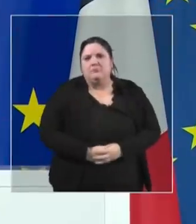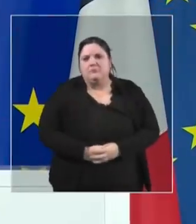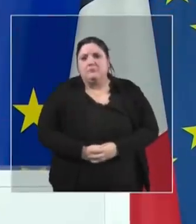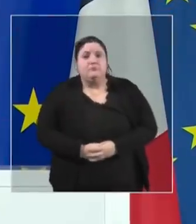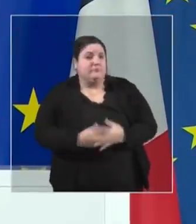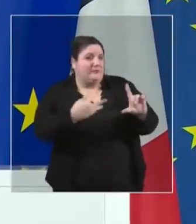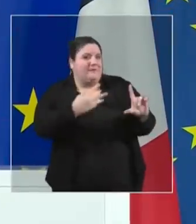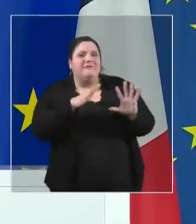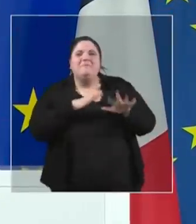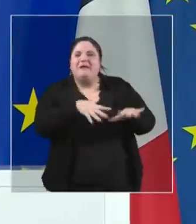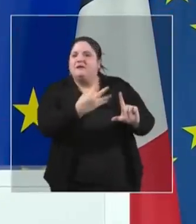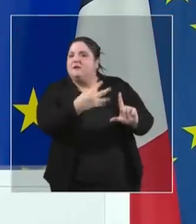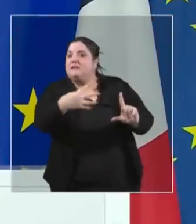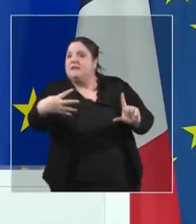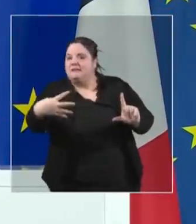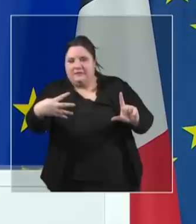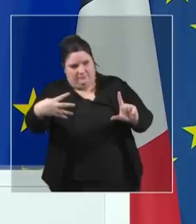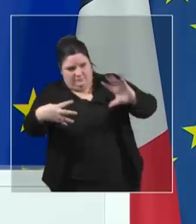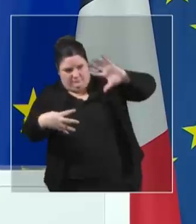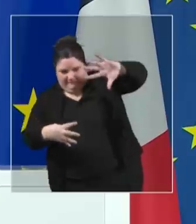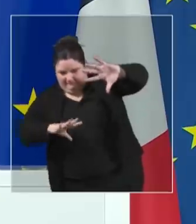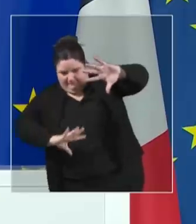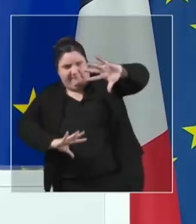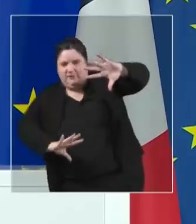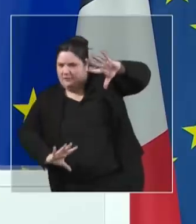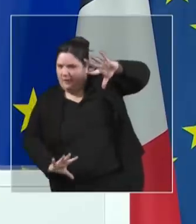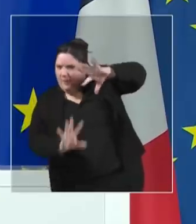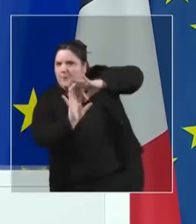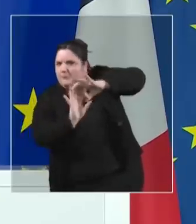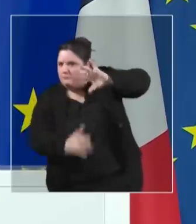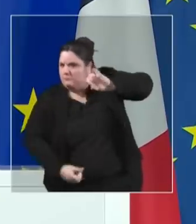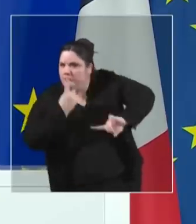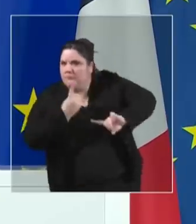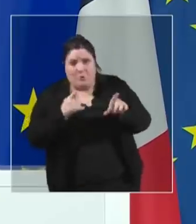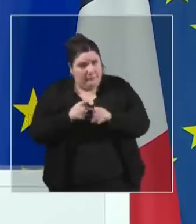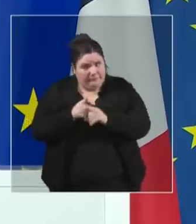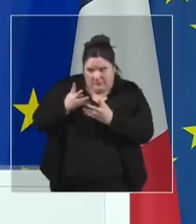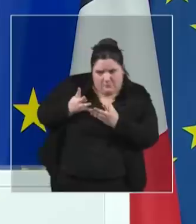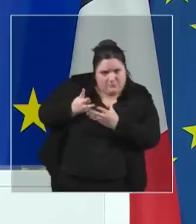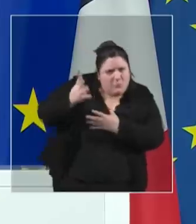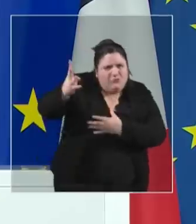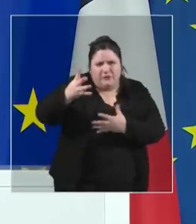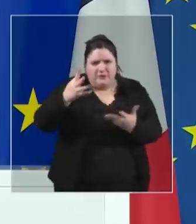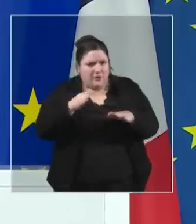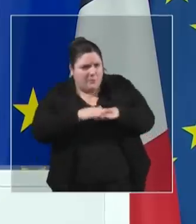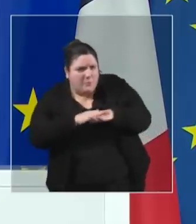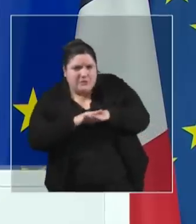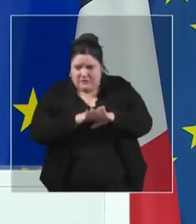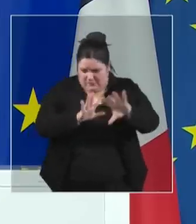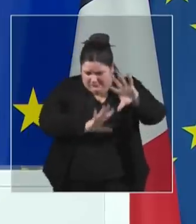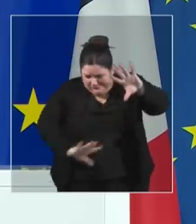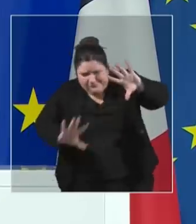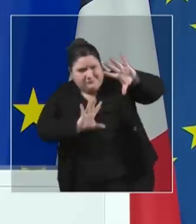deux rives de la Méditerranée est le grand projet politique et géopolitique des décennies à venir. La relation entre l'Afrique et l'Europe